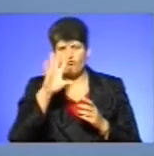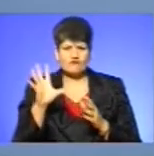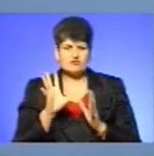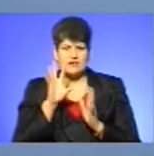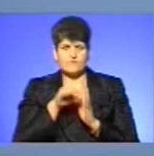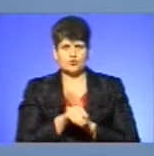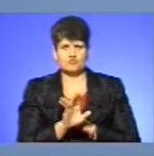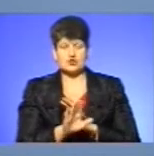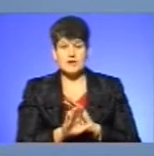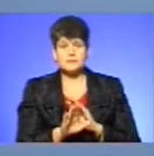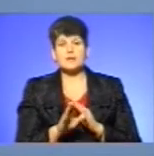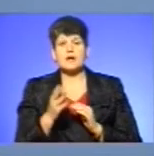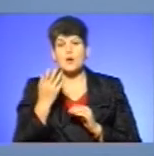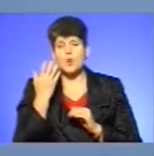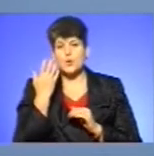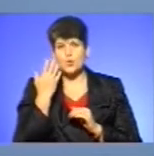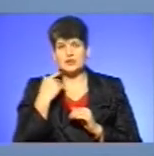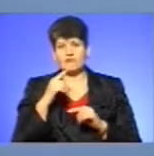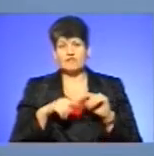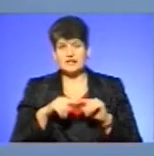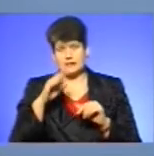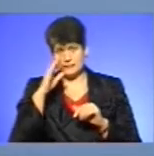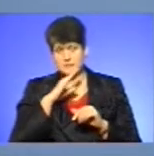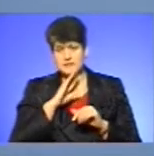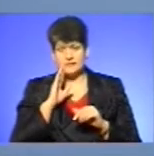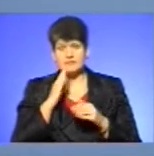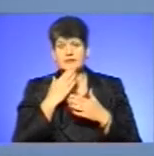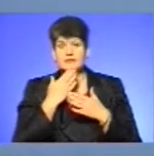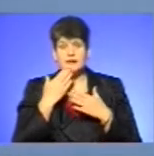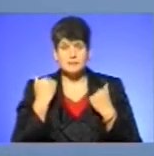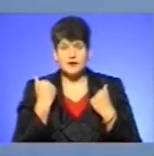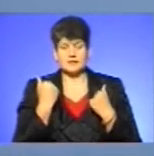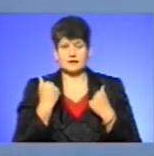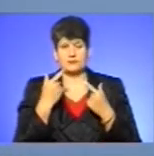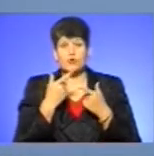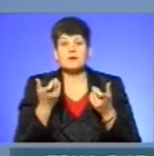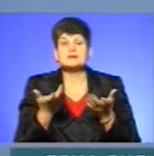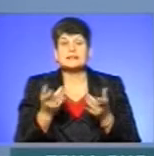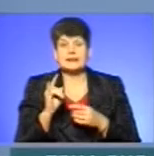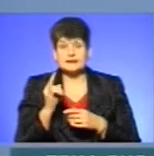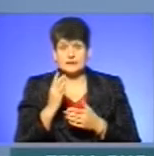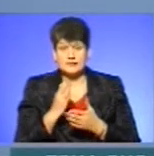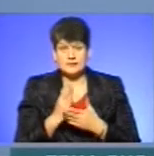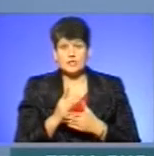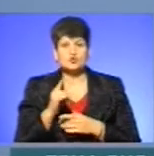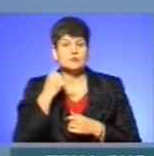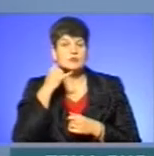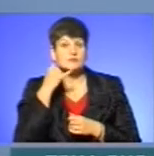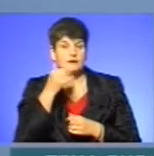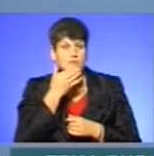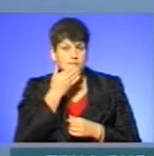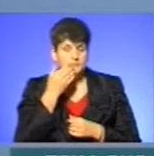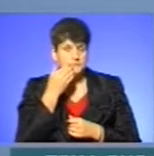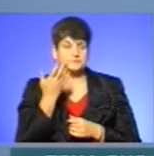включає? Коли в рідних батьків відсутні відомості, де ділася їхня дитина, тривалий час, чи вона не відповідає дзвінки, чи